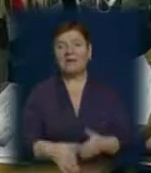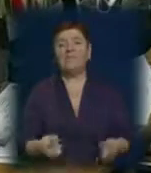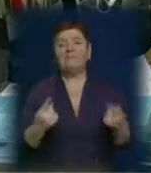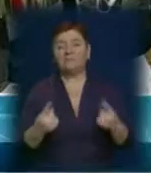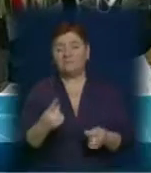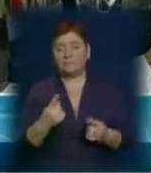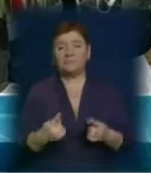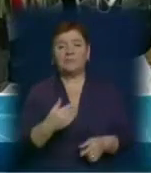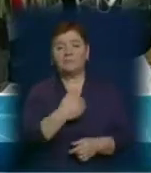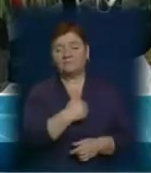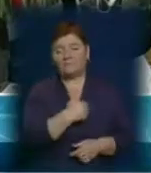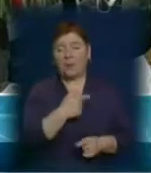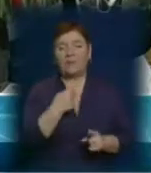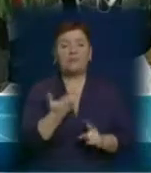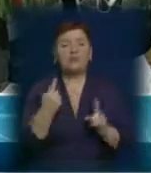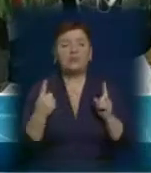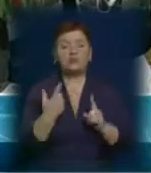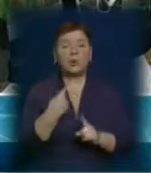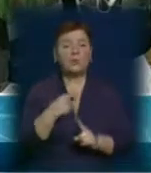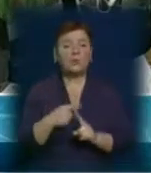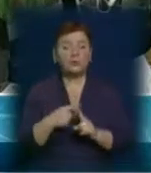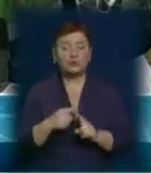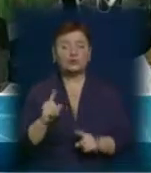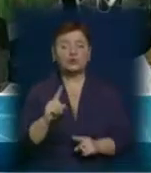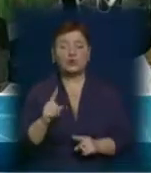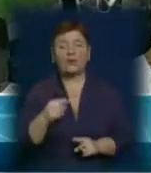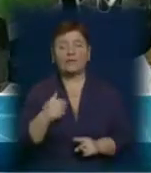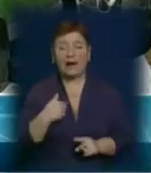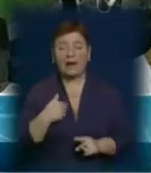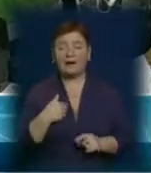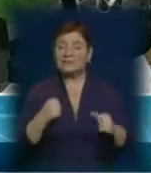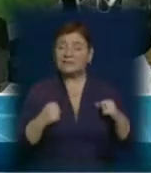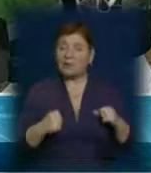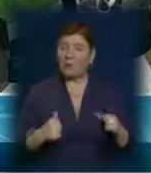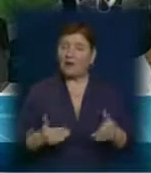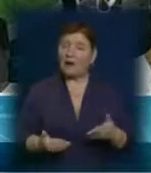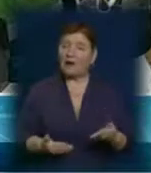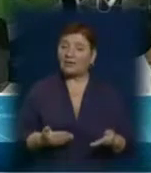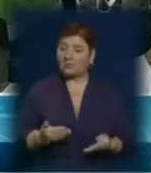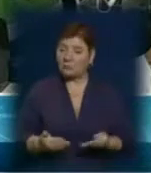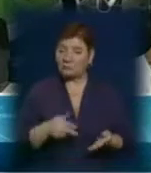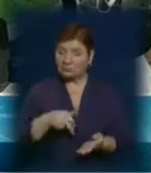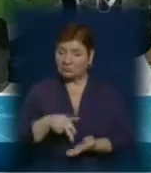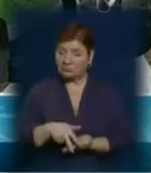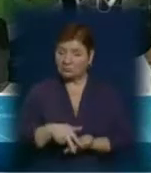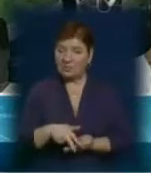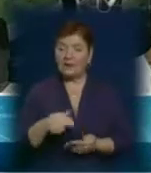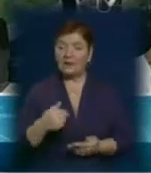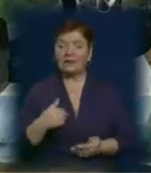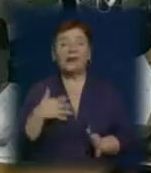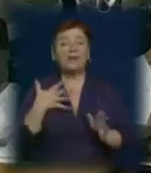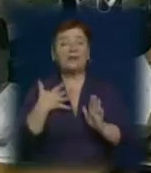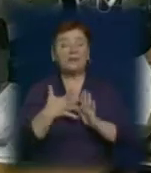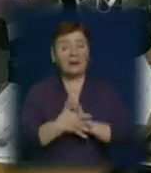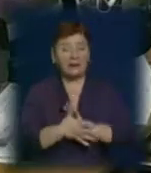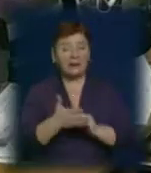я медленно ходжу, я не ходжу. Я розуміла,